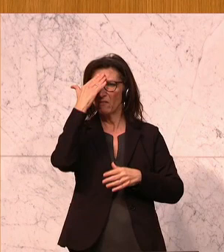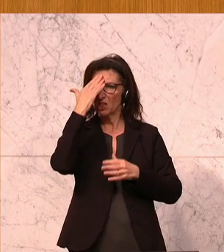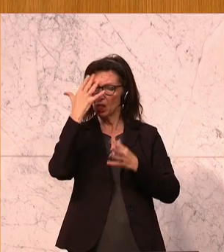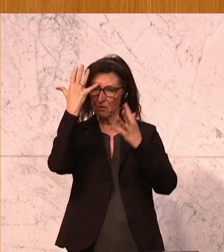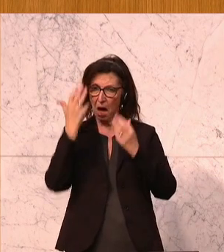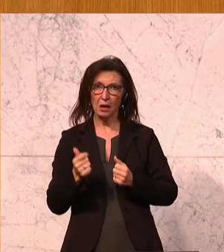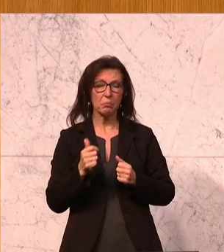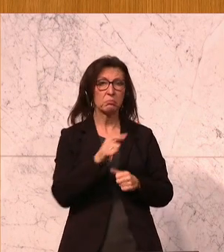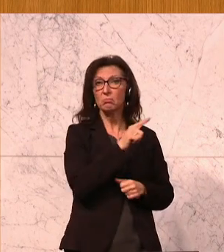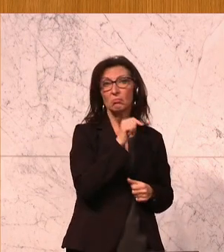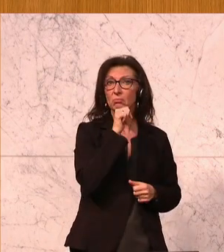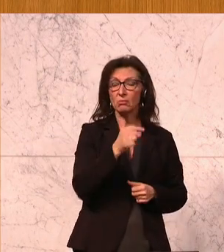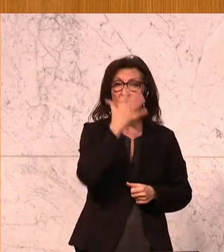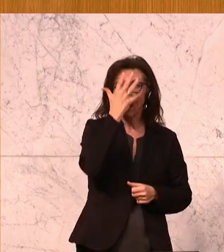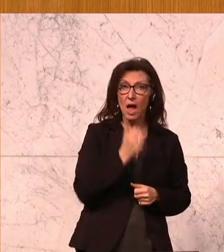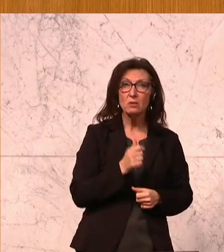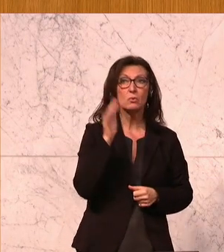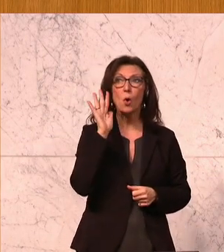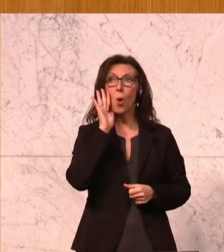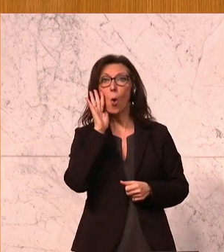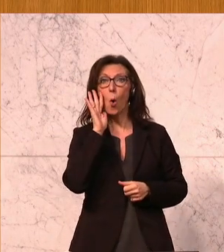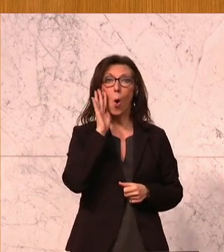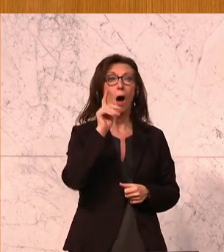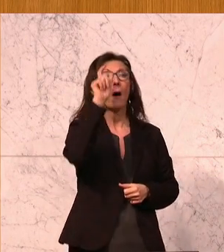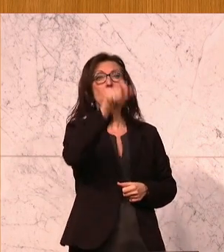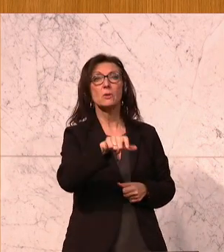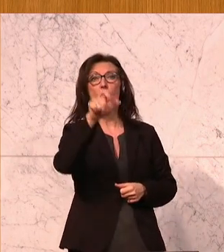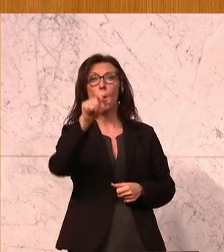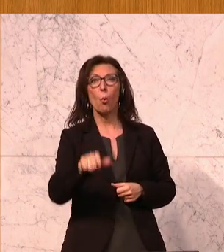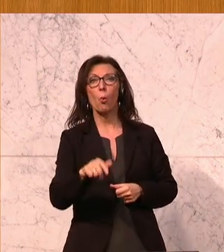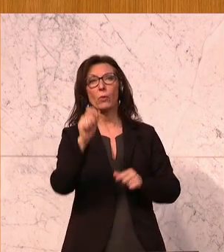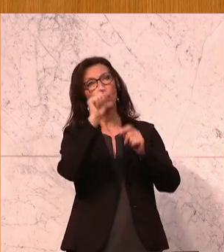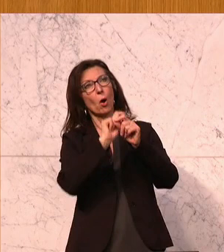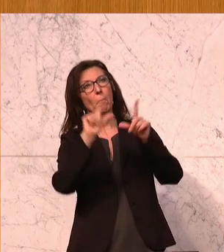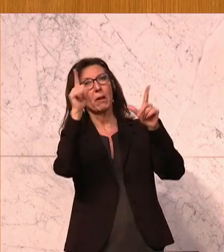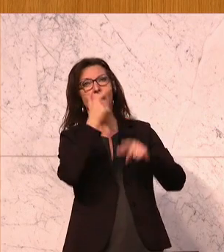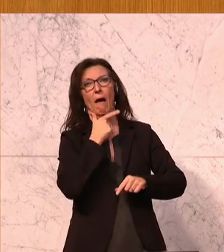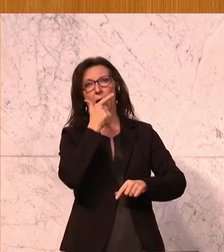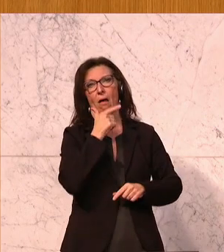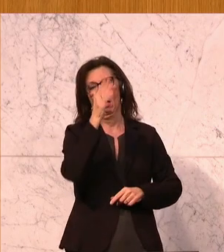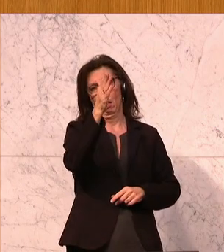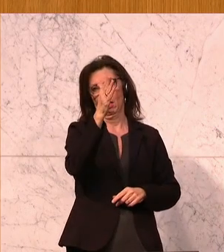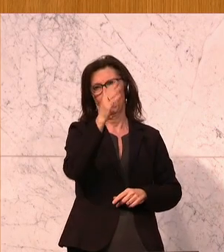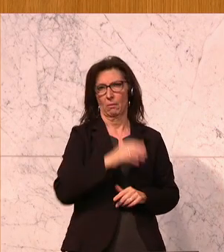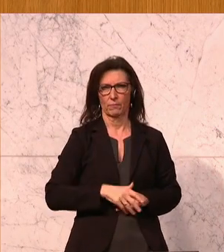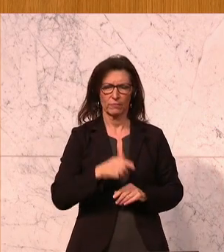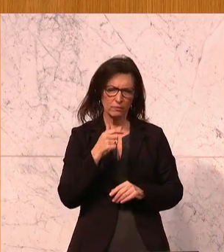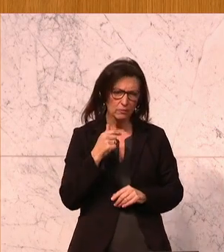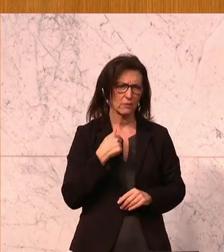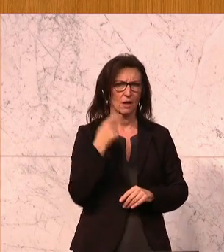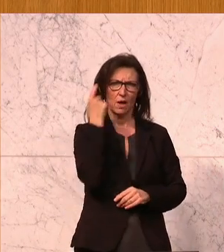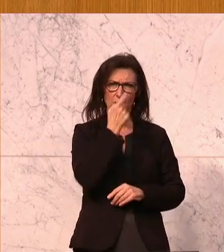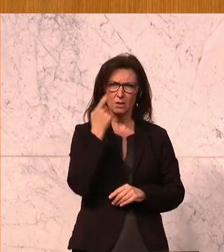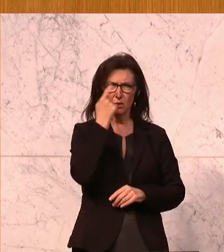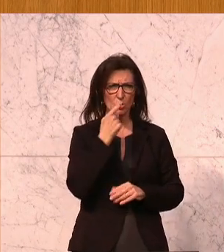und vor allem auf jene hört, die einer veralteten Bildungsvorstellung das Wort reden. Ich mache mir Sorgen, weil man